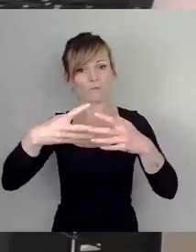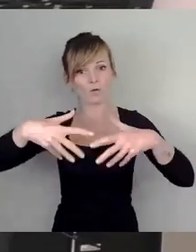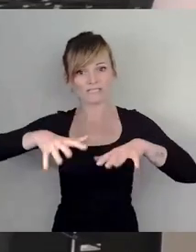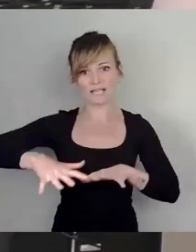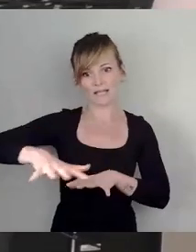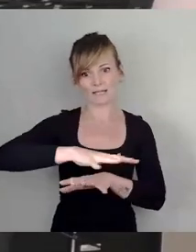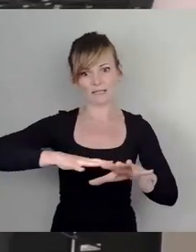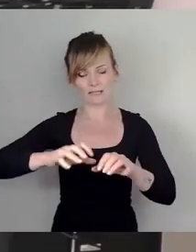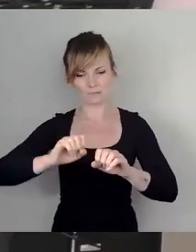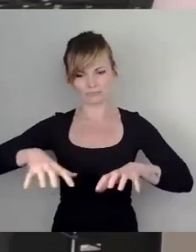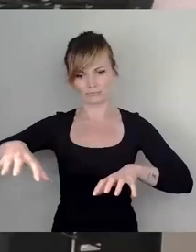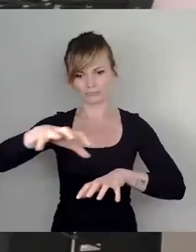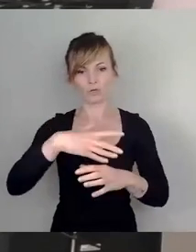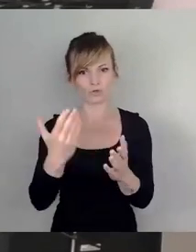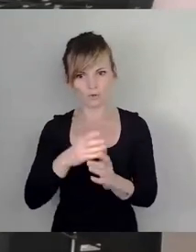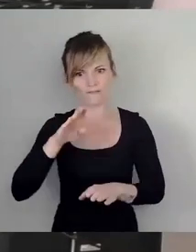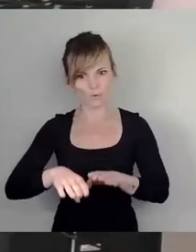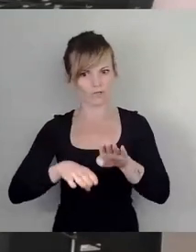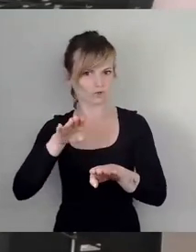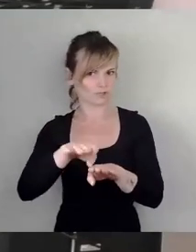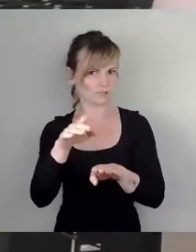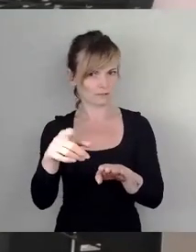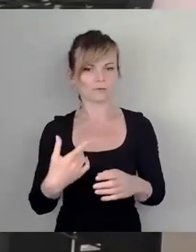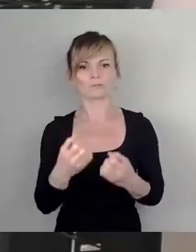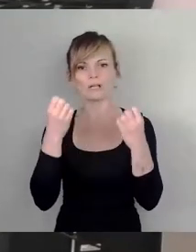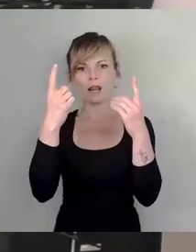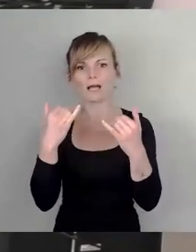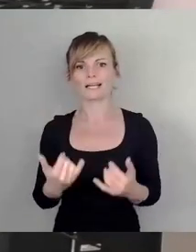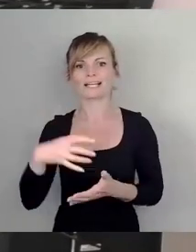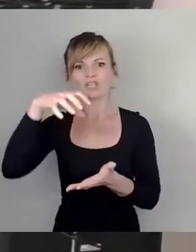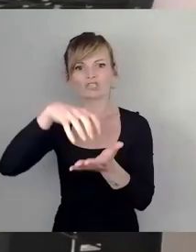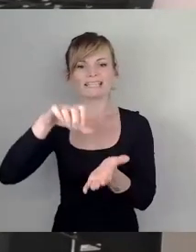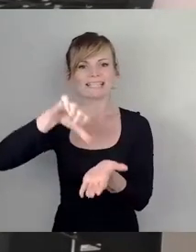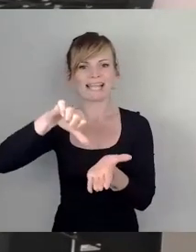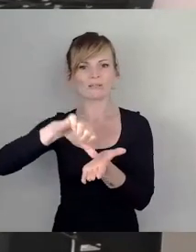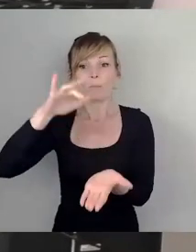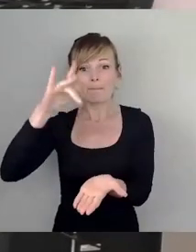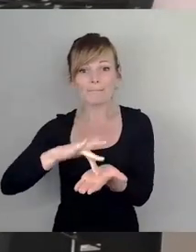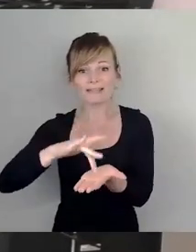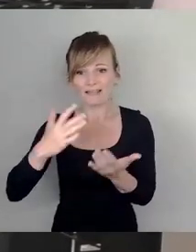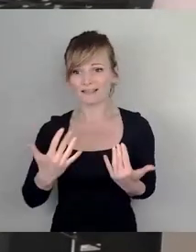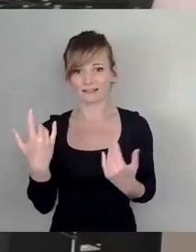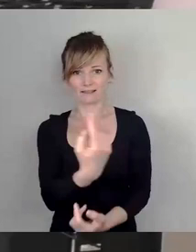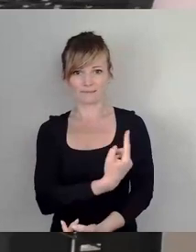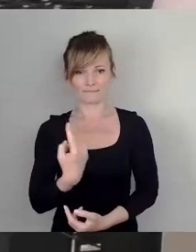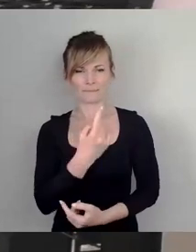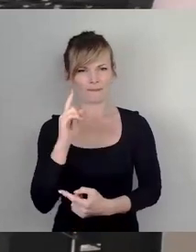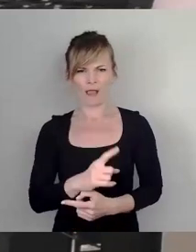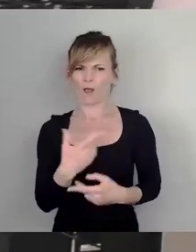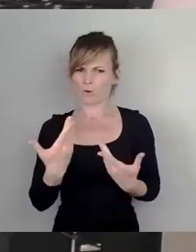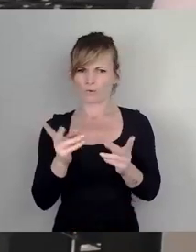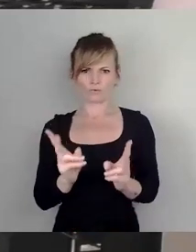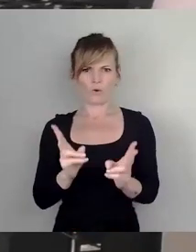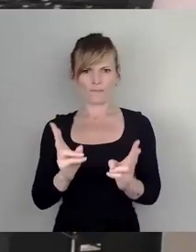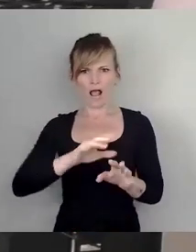sozusagen Fortschritte. Und man muss sich auch klarmachen, wir sind hier mitten im Stadtzentrum. Ich glaube, es ist auch irgendwie angemessen, dass wir dort keinen